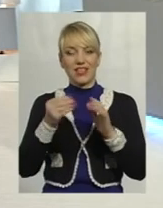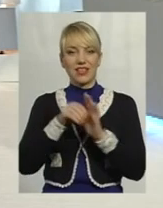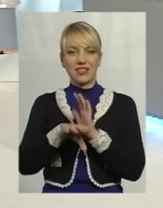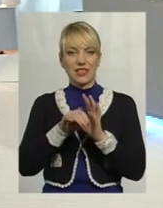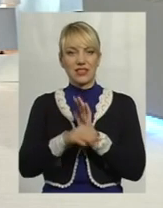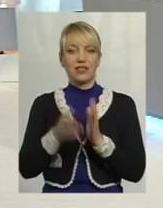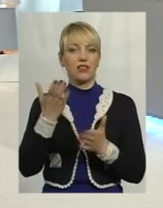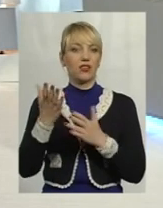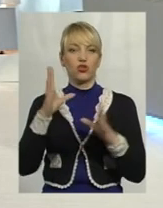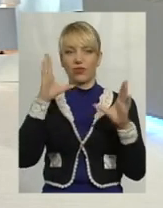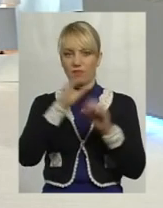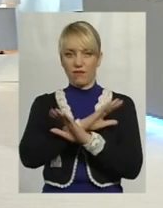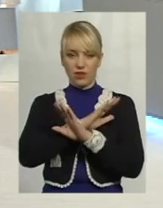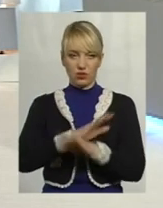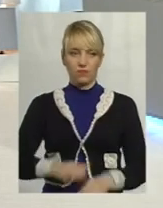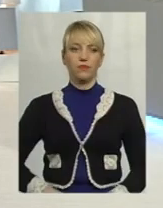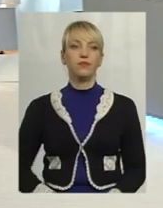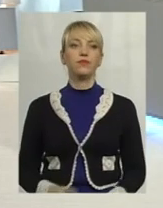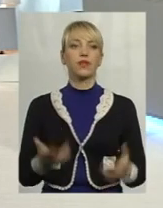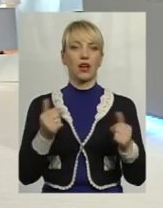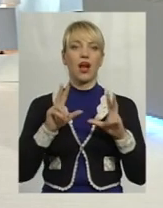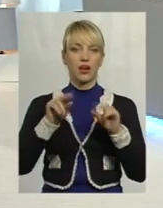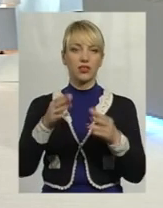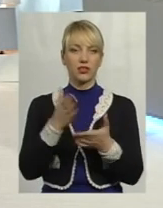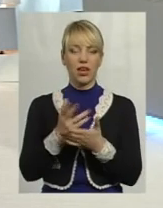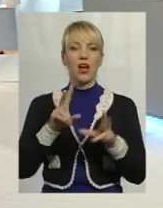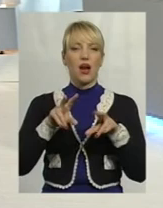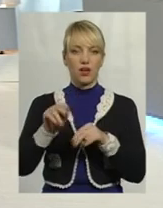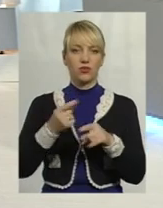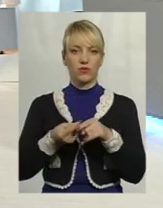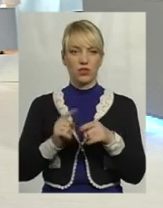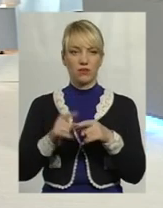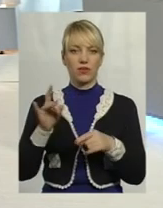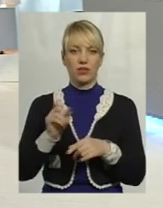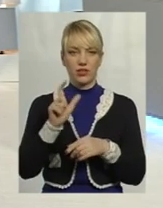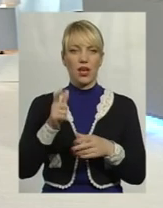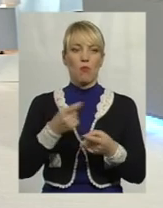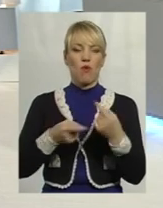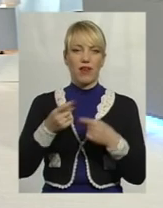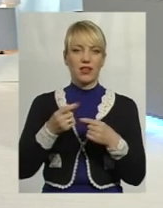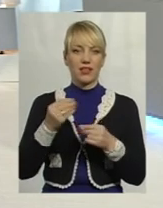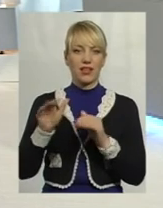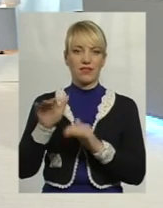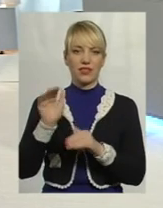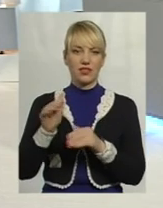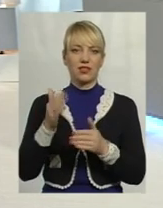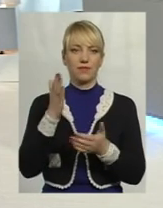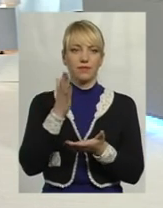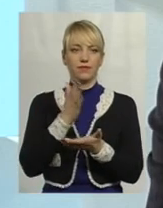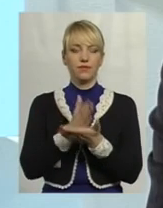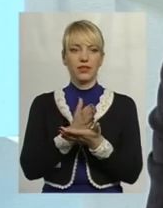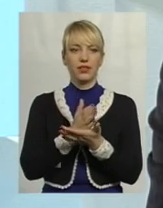проєкту? Так, звісно, гарантії є. Гарантом в цьому разі повернення інвестицій виступає, власне,